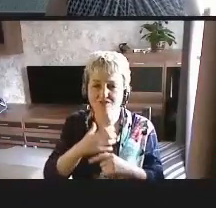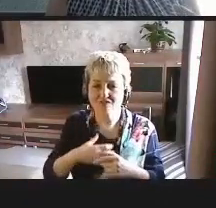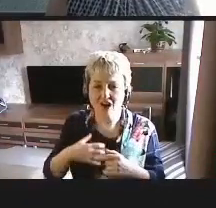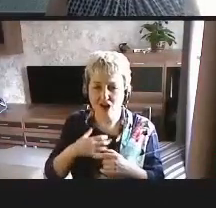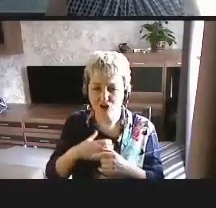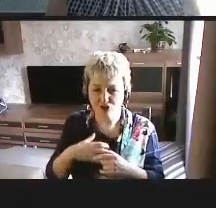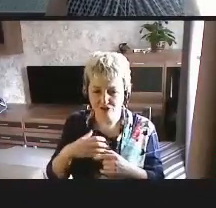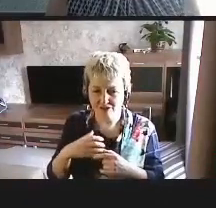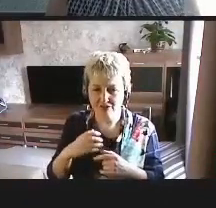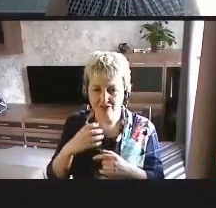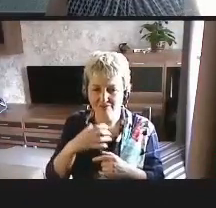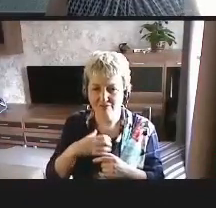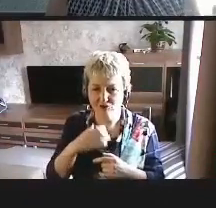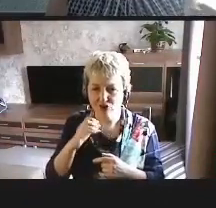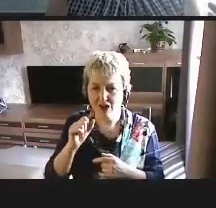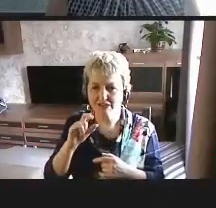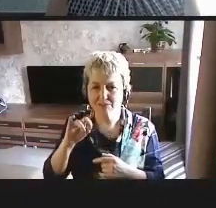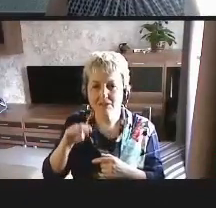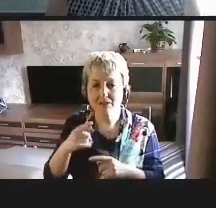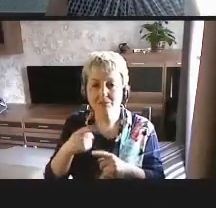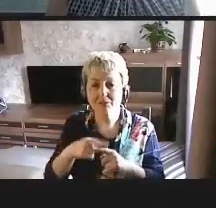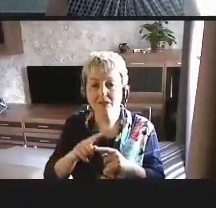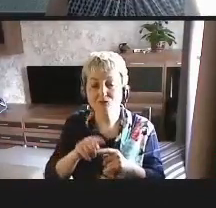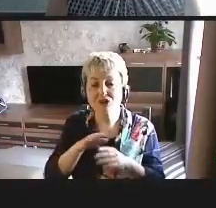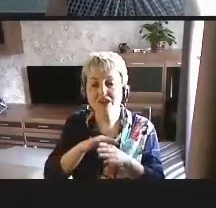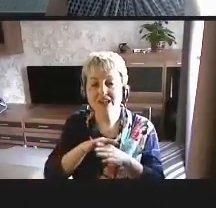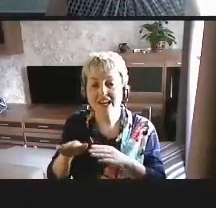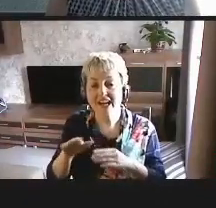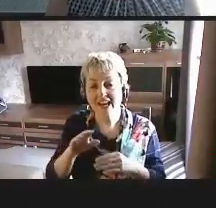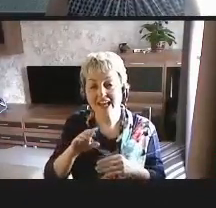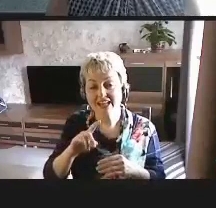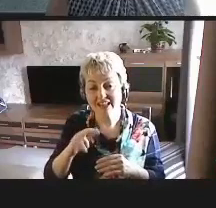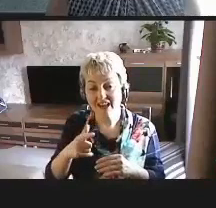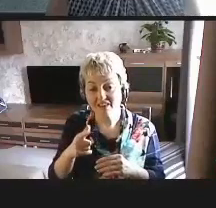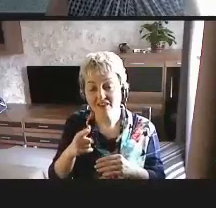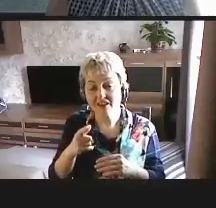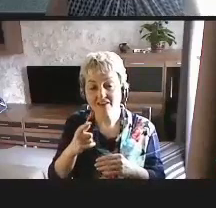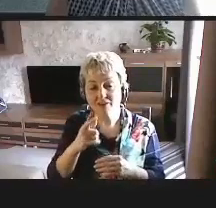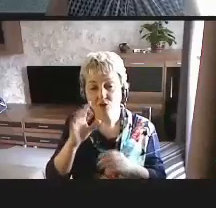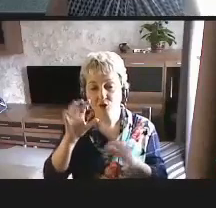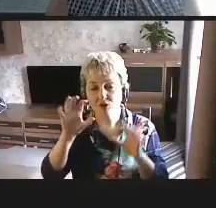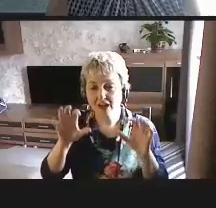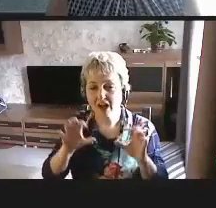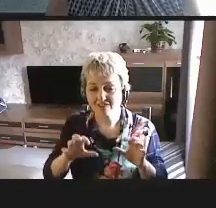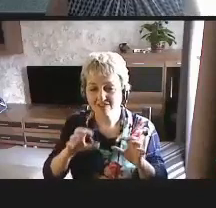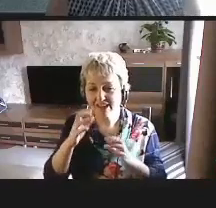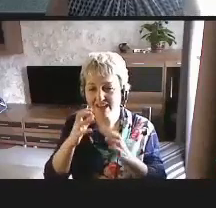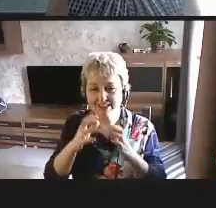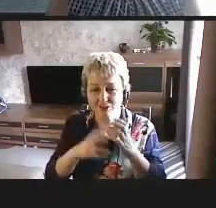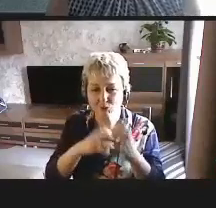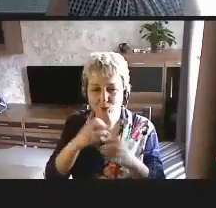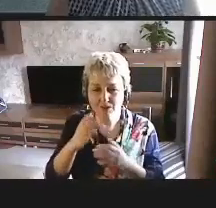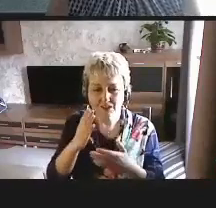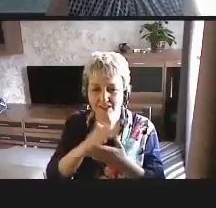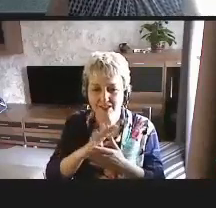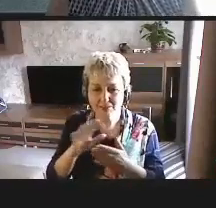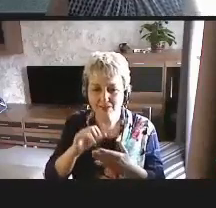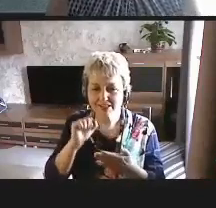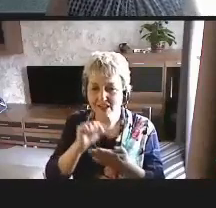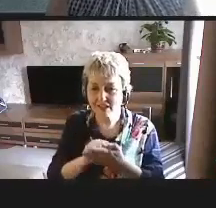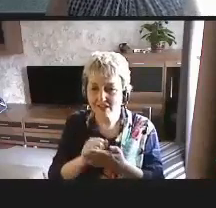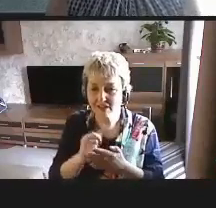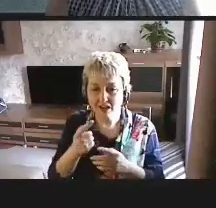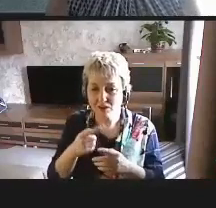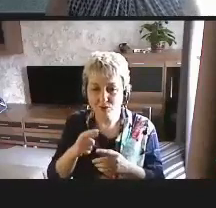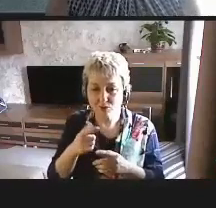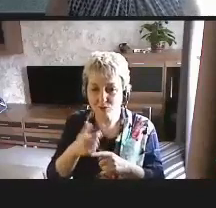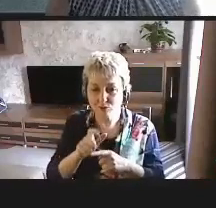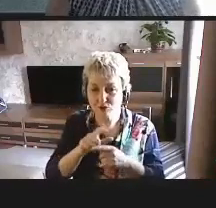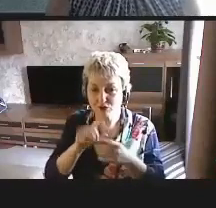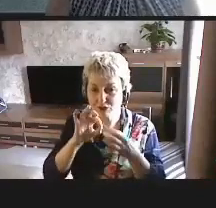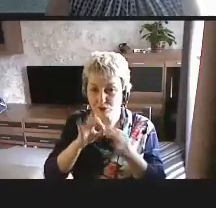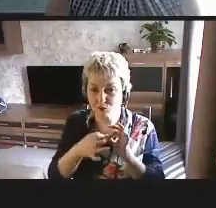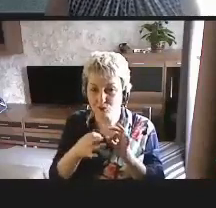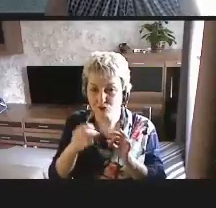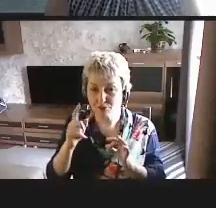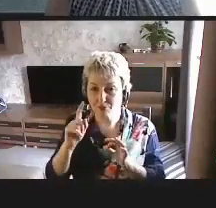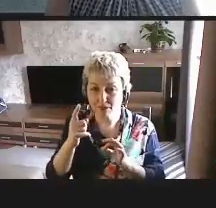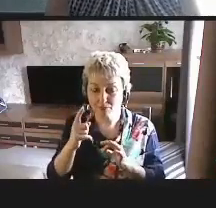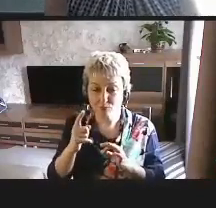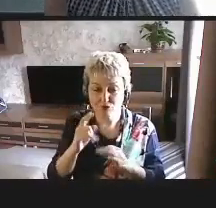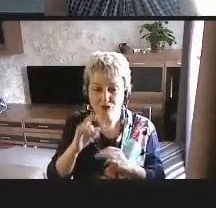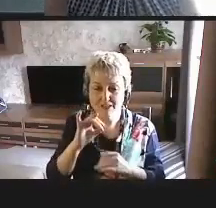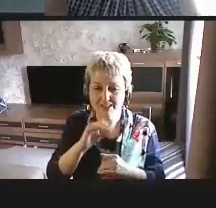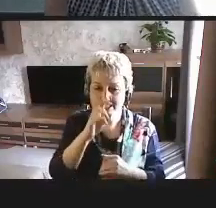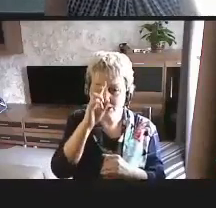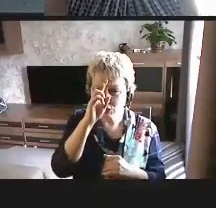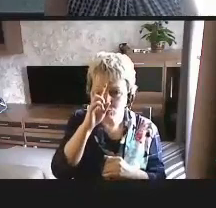аспект, потому что реализовать даже конвенцию, не имея стандартов, очень сложно, потому что и